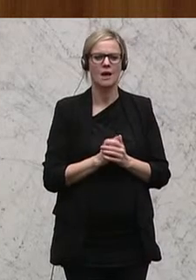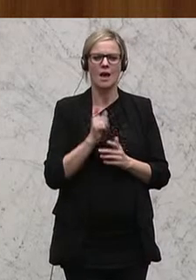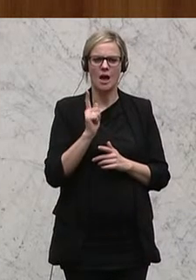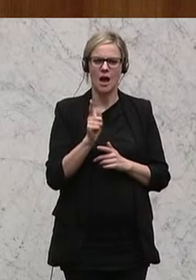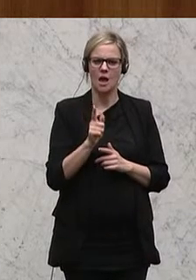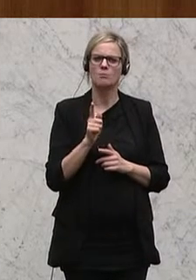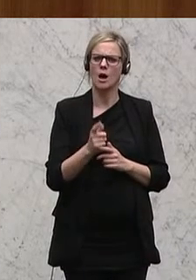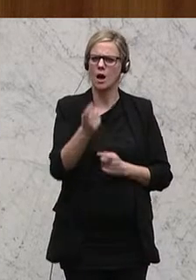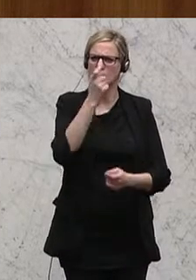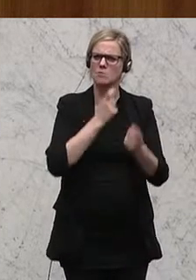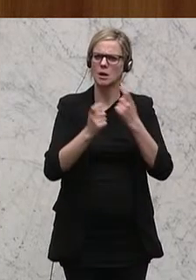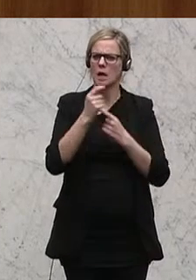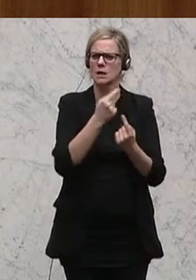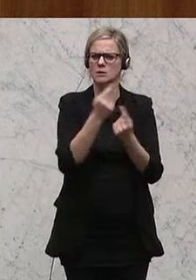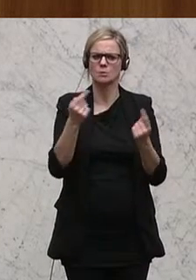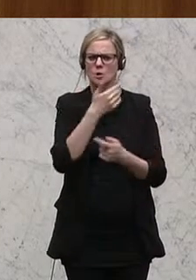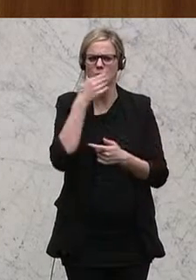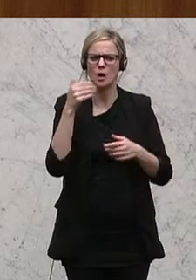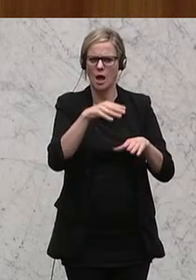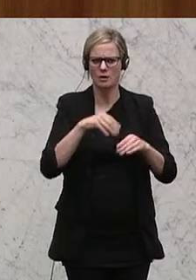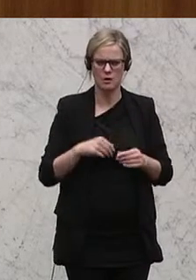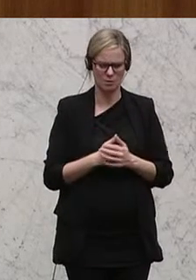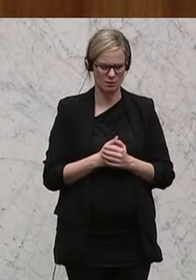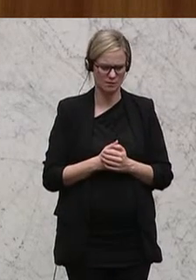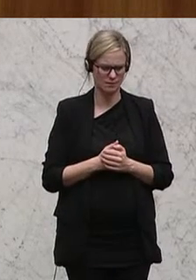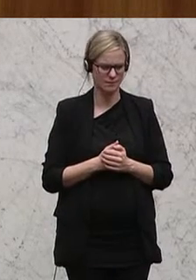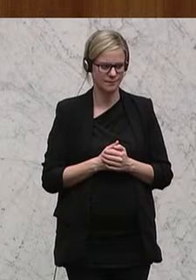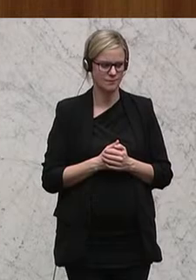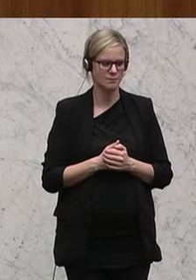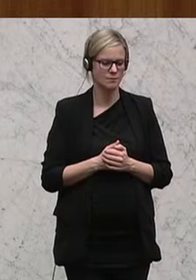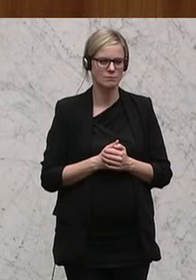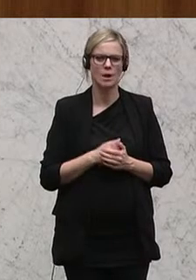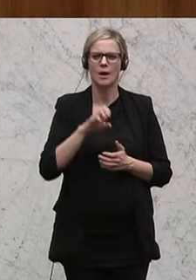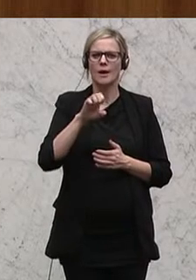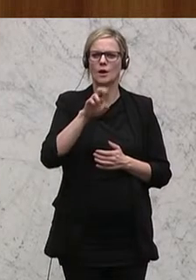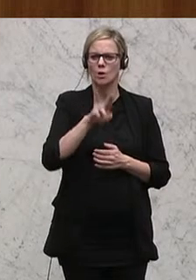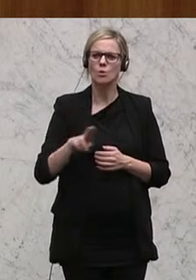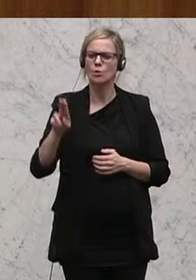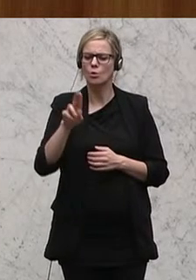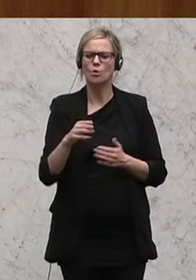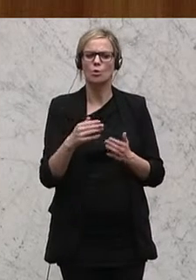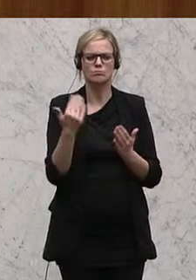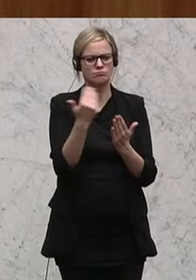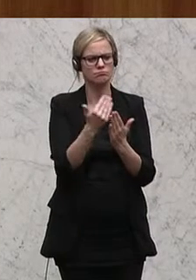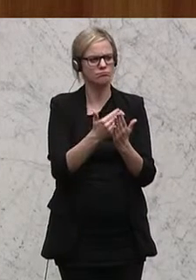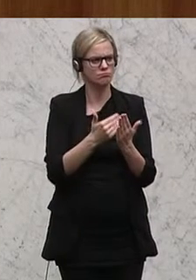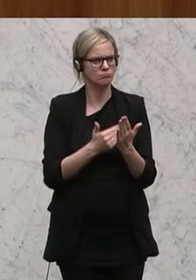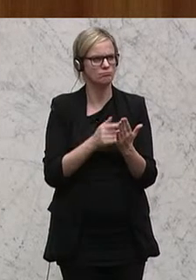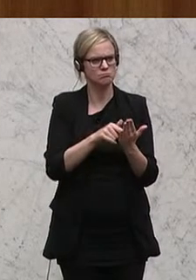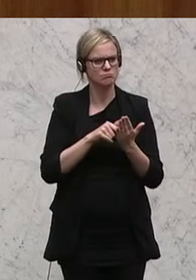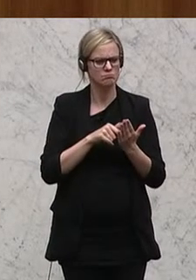Migranten nicht angenommen werden. Wenn nun seitens der EU Vorgaben zu einer Beschäftigungsverpflichtung